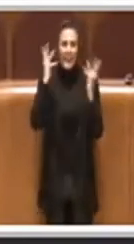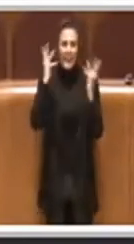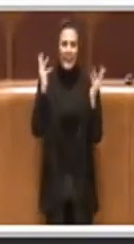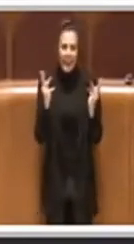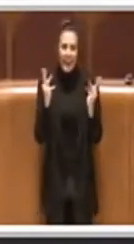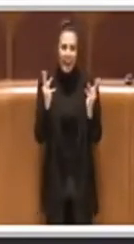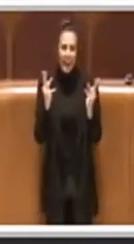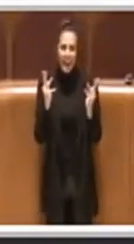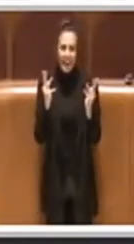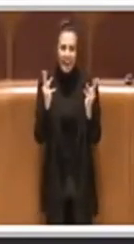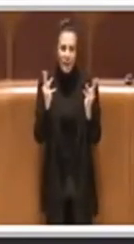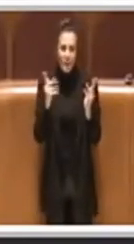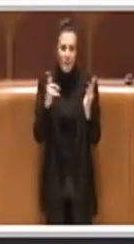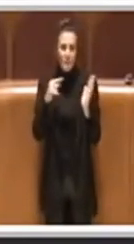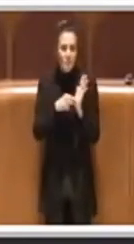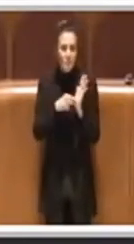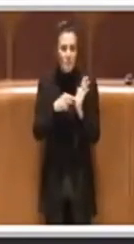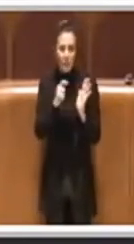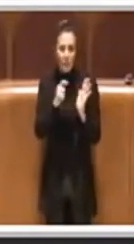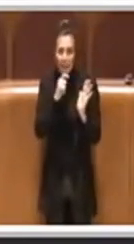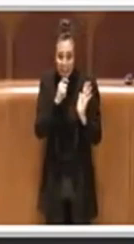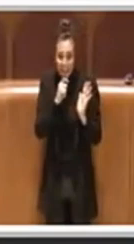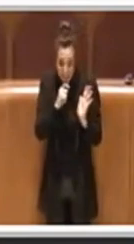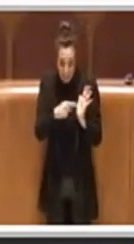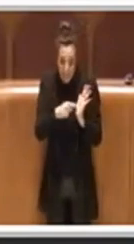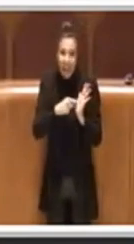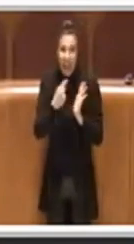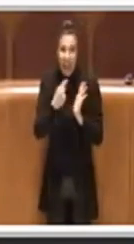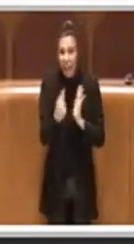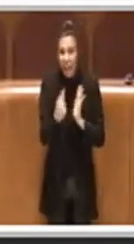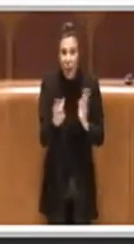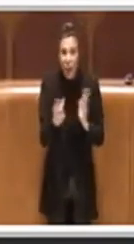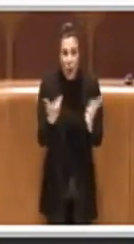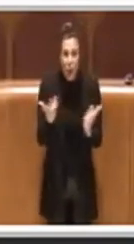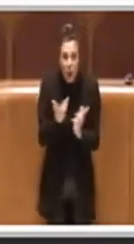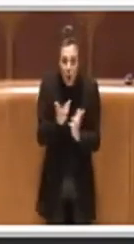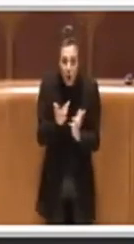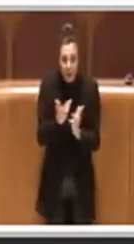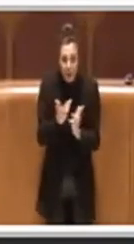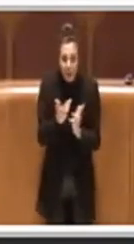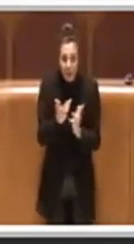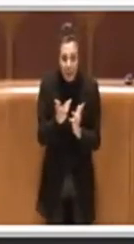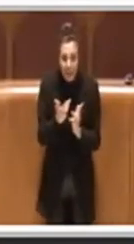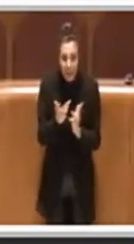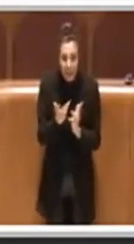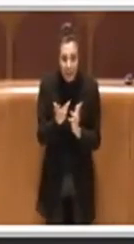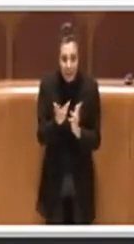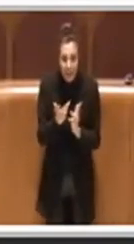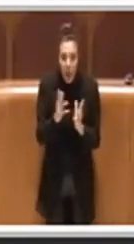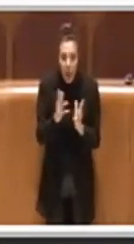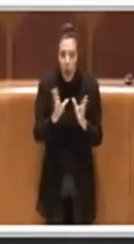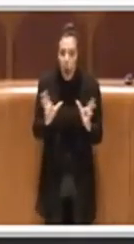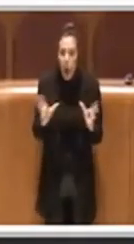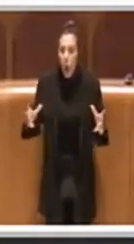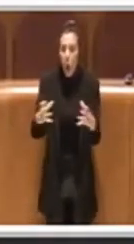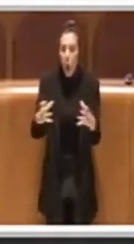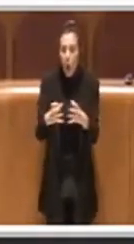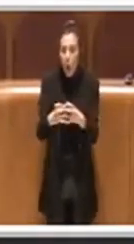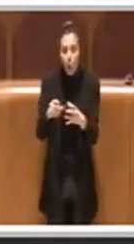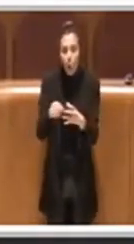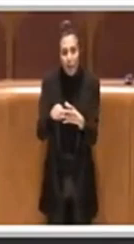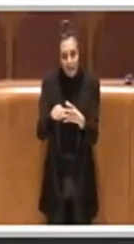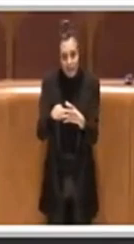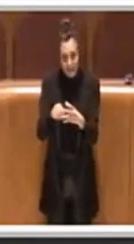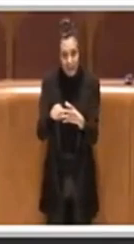è indicato che si riconosce alla comunità la possibilità di